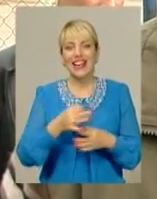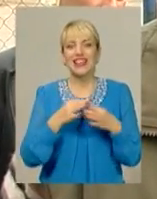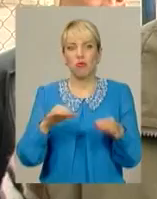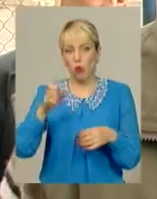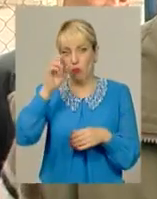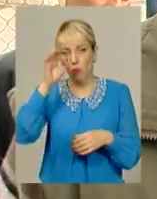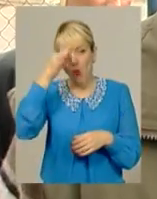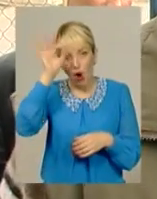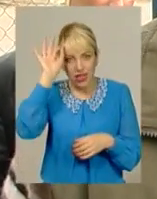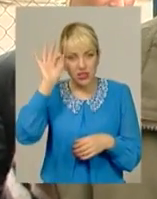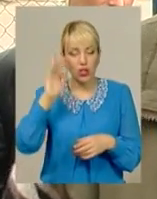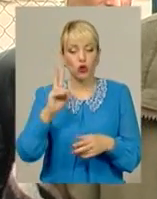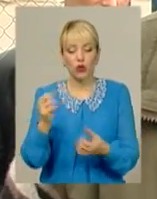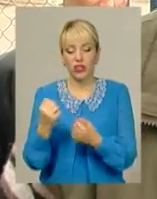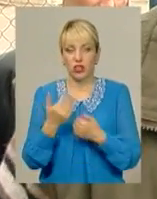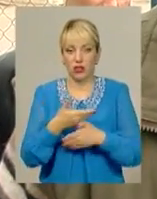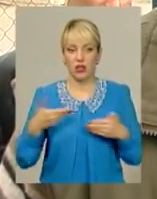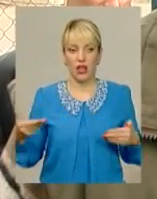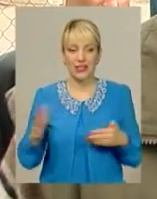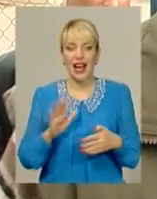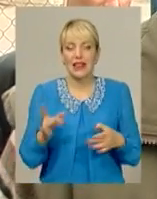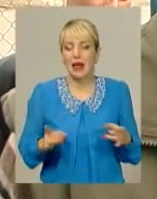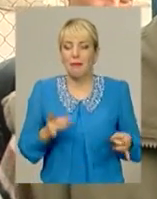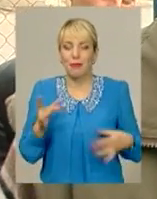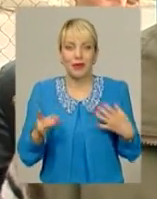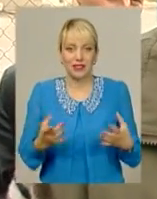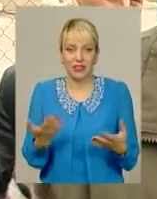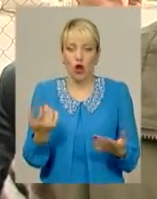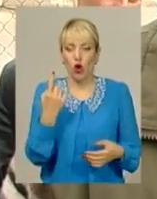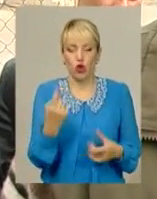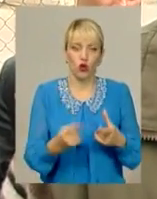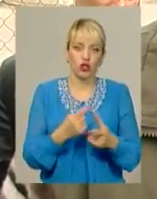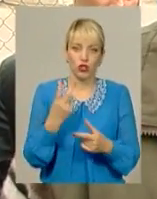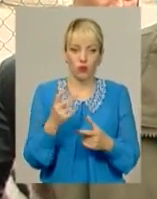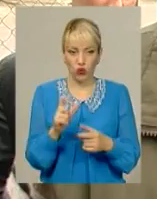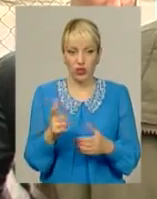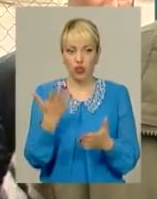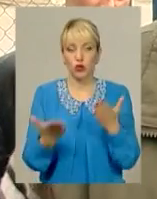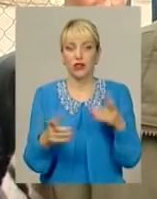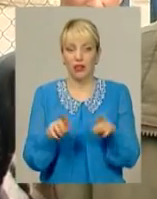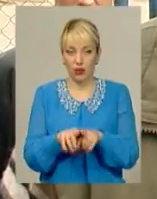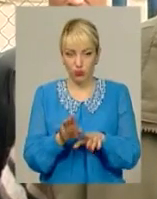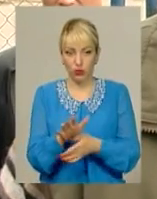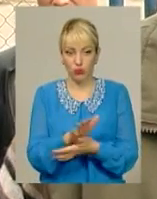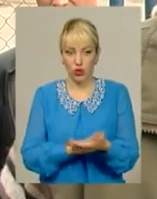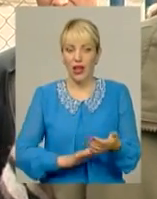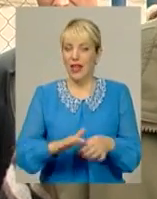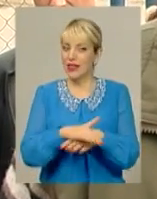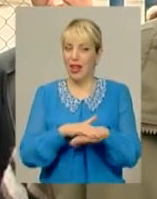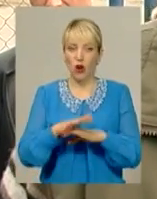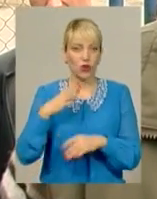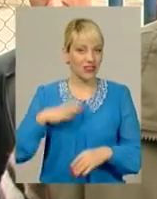захищати нас, а не приймки якоїсь там одного чи двох людей. Якщо так буде продовжуватися, то я думаю, що народ не